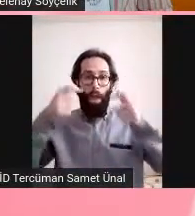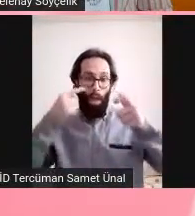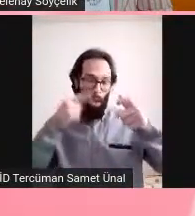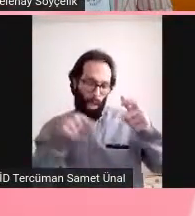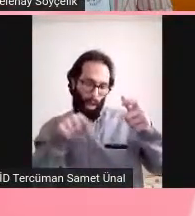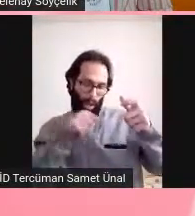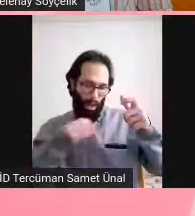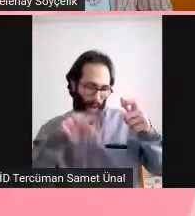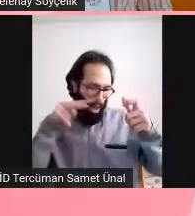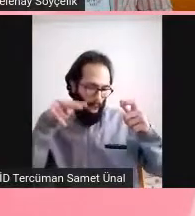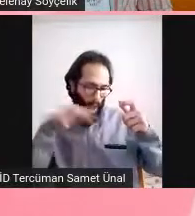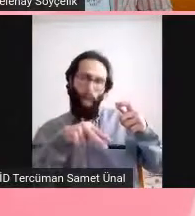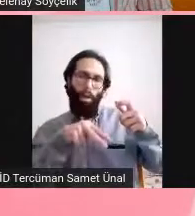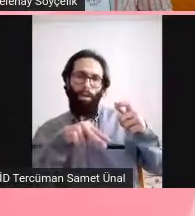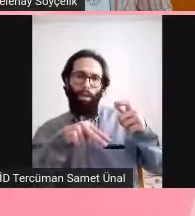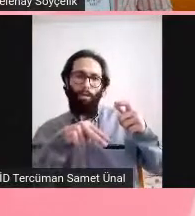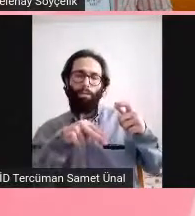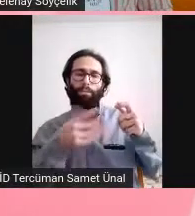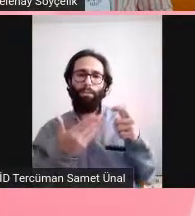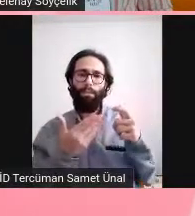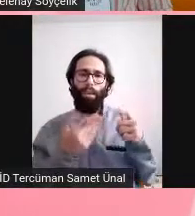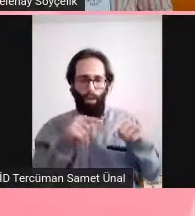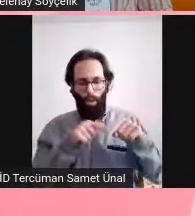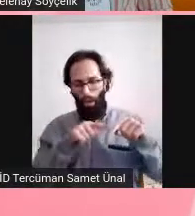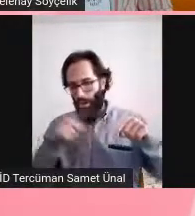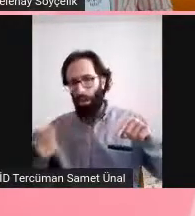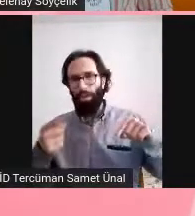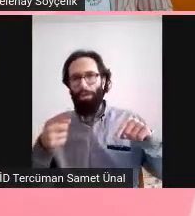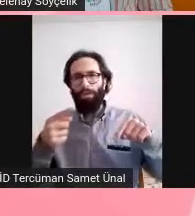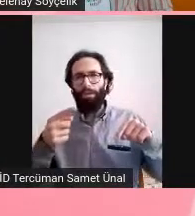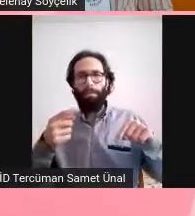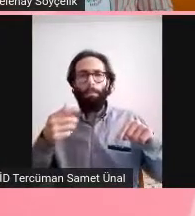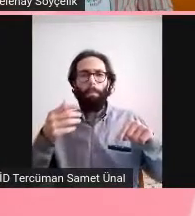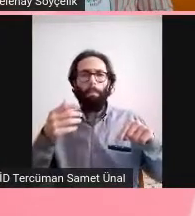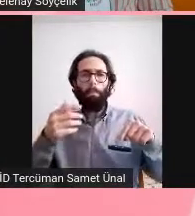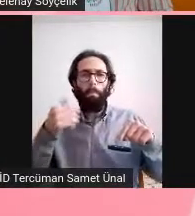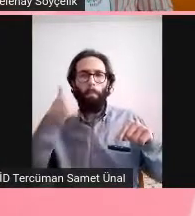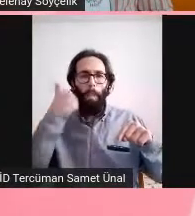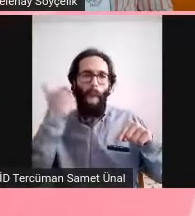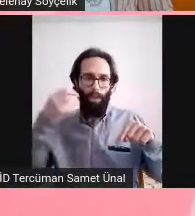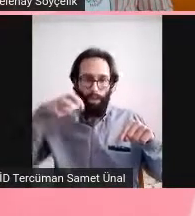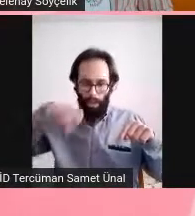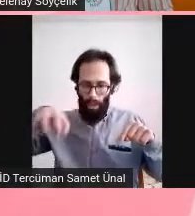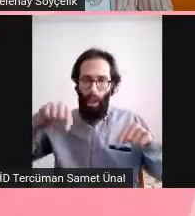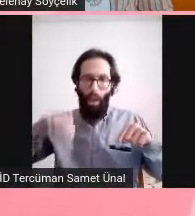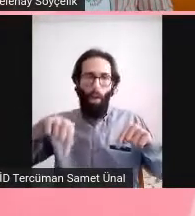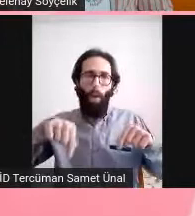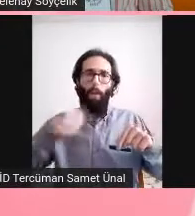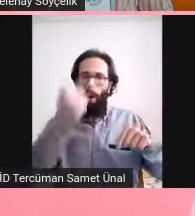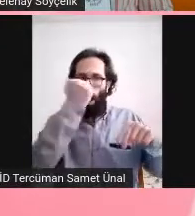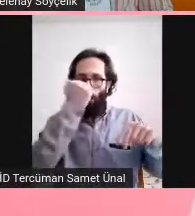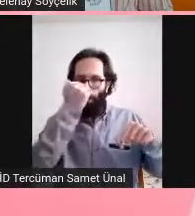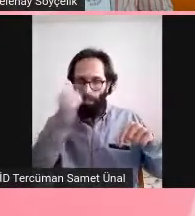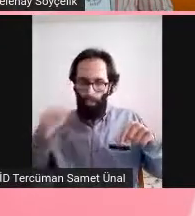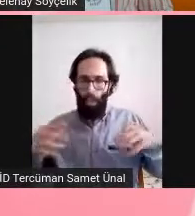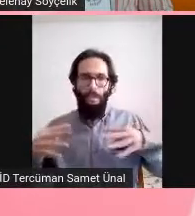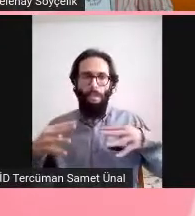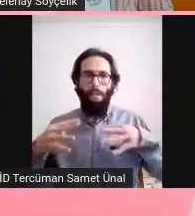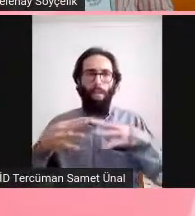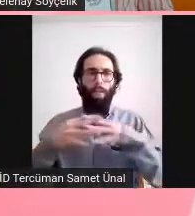demekmiş. yani kan damarlarından açığa kan sızlıyor demek. Hemoraj da söylenen.